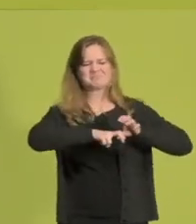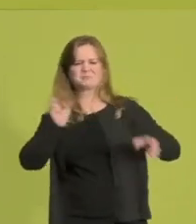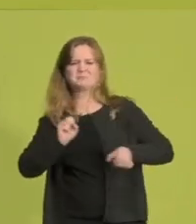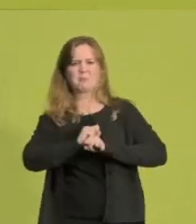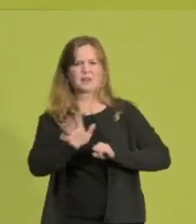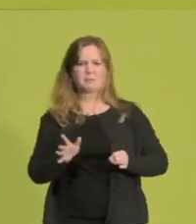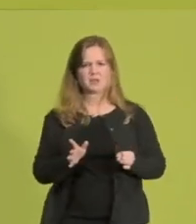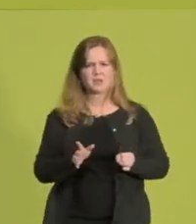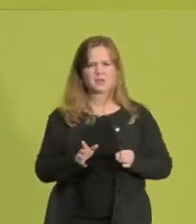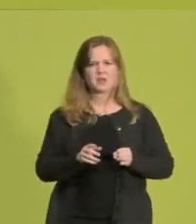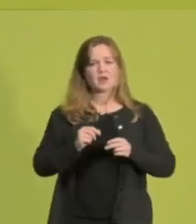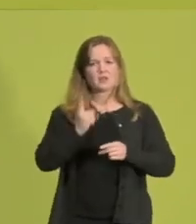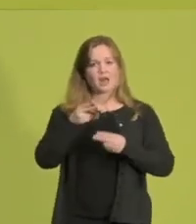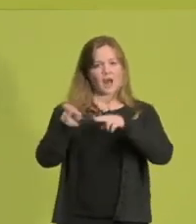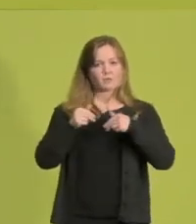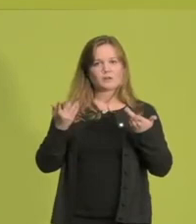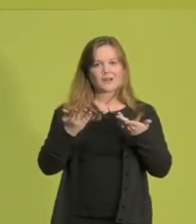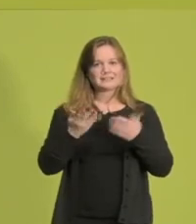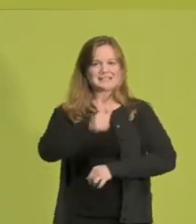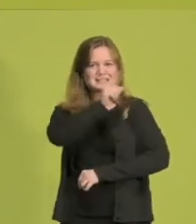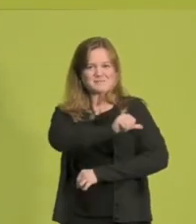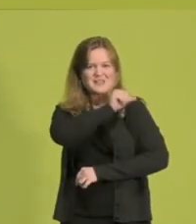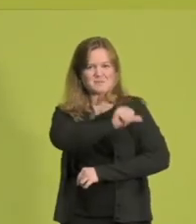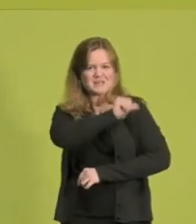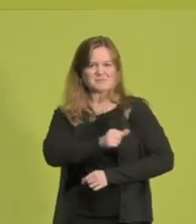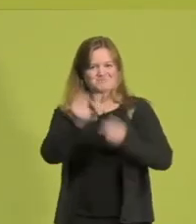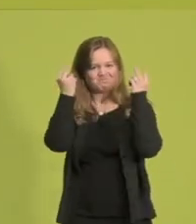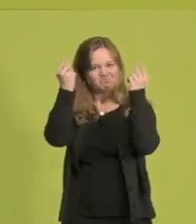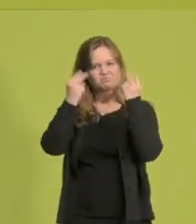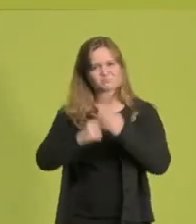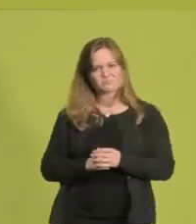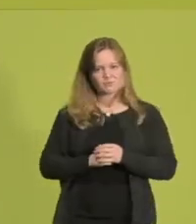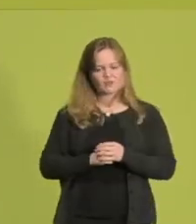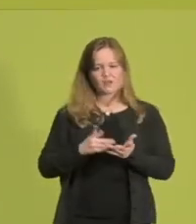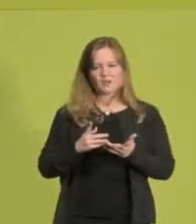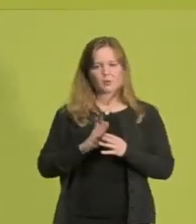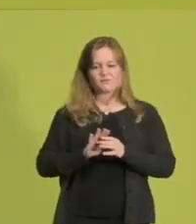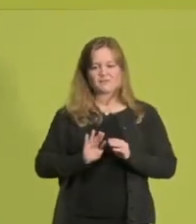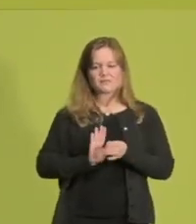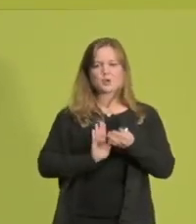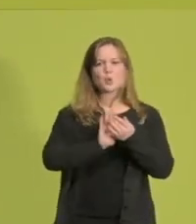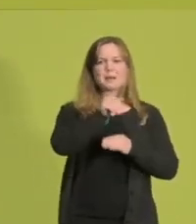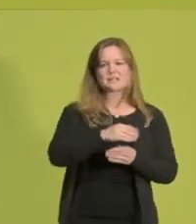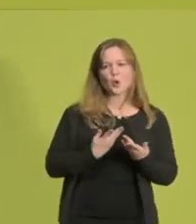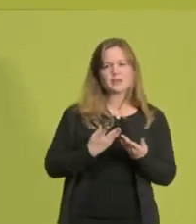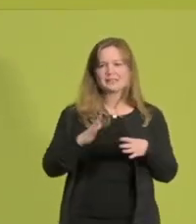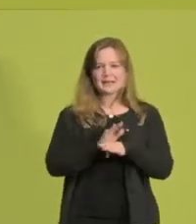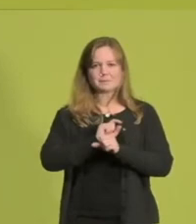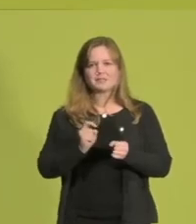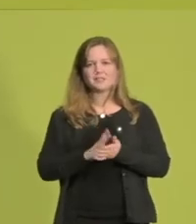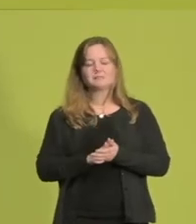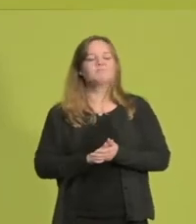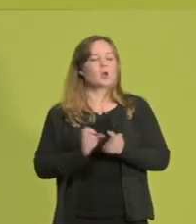Und eine der Antworten ist Impfen, Impfen, Impfen. Und wenn das mit der Überzeugung nicht klappt, ja, dann werden wir eine